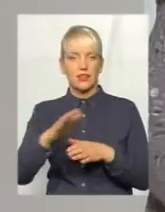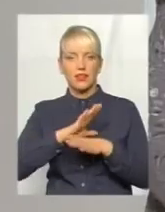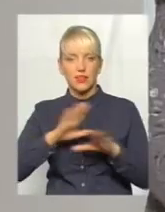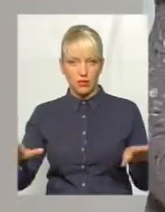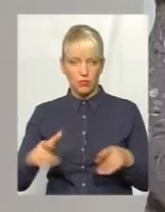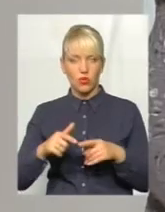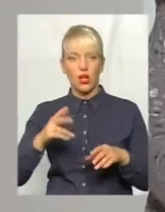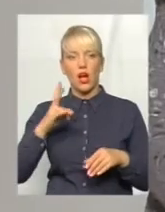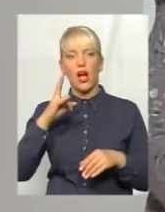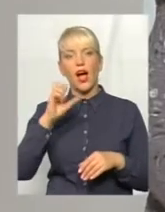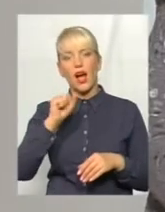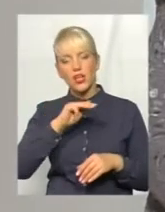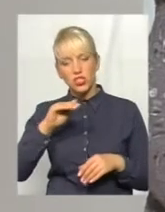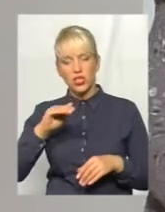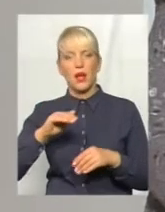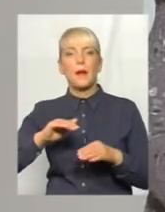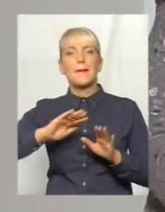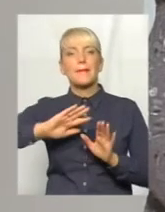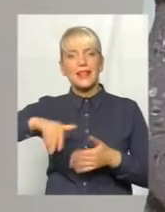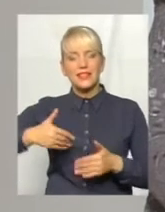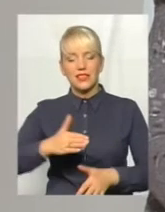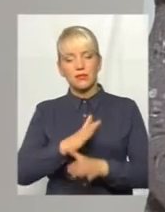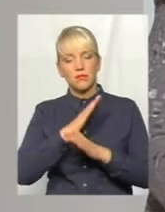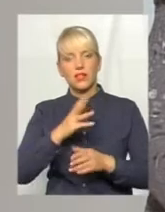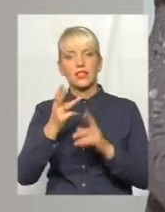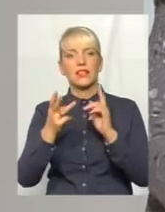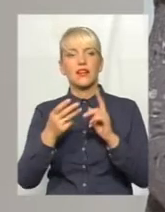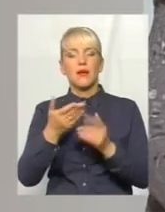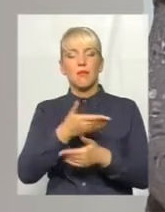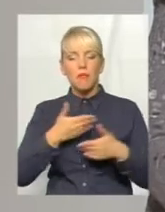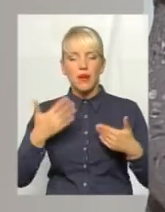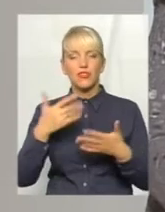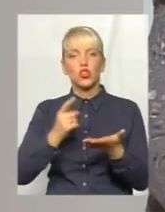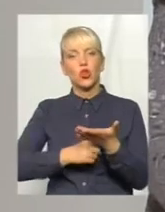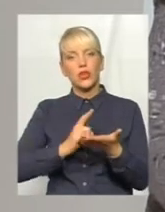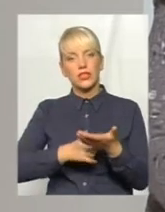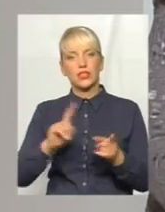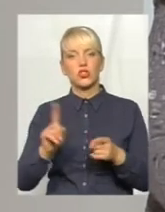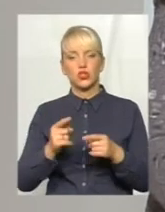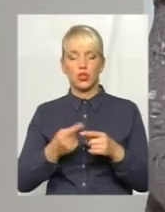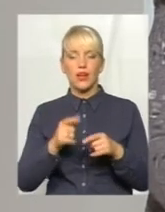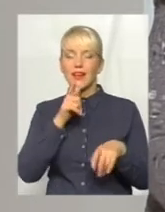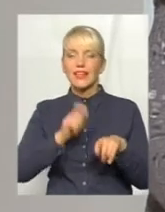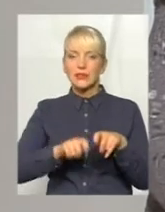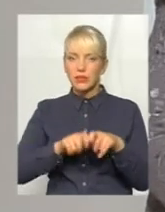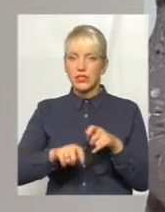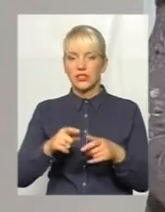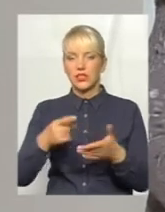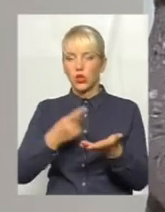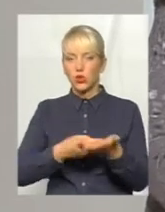аж після смерті ми довели експертизами, трьома вже доказовими, тому, що дійсно цей кредит оформляв